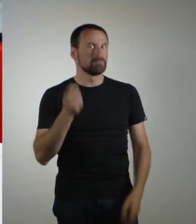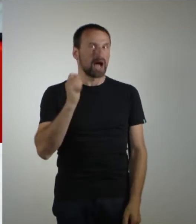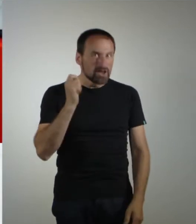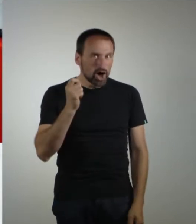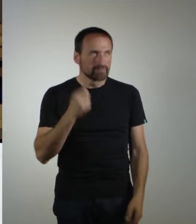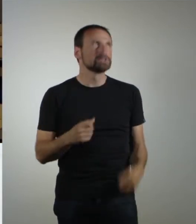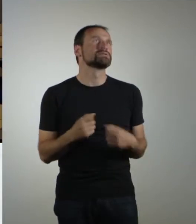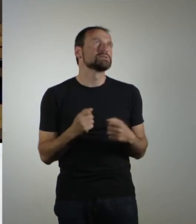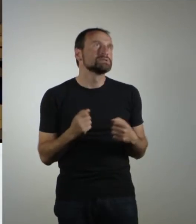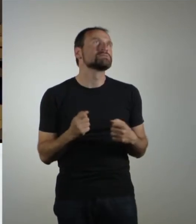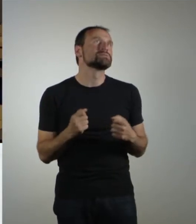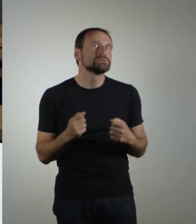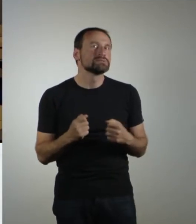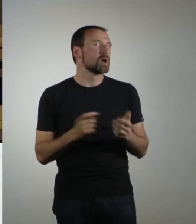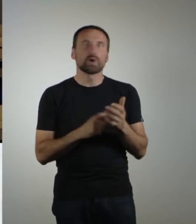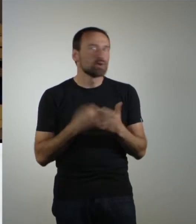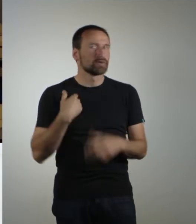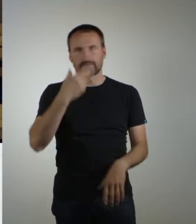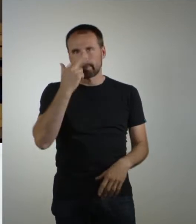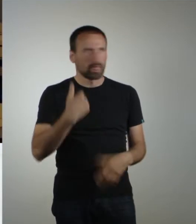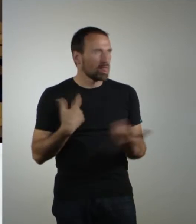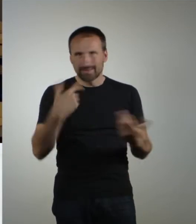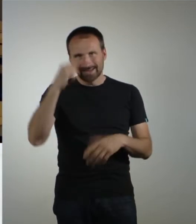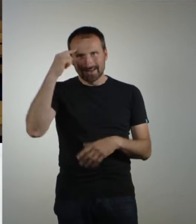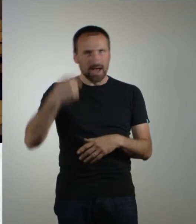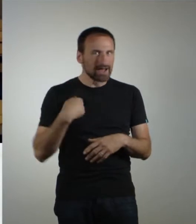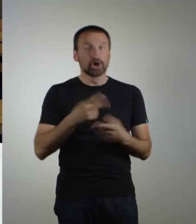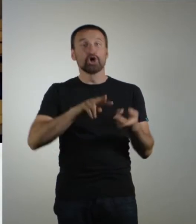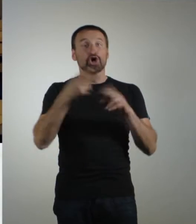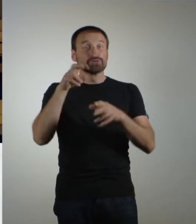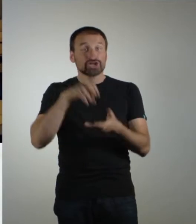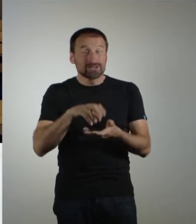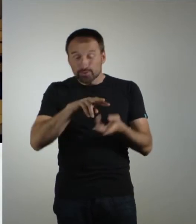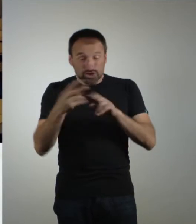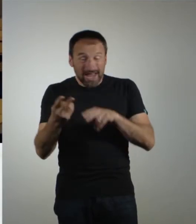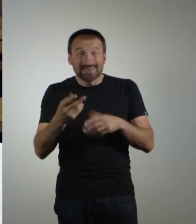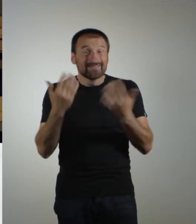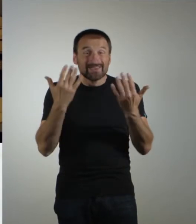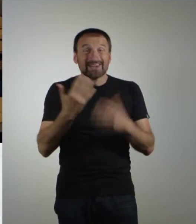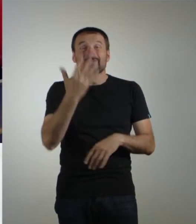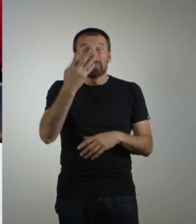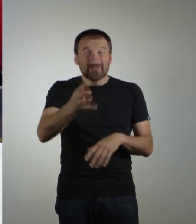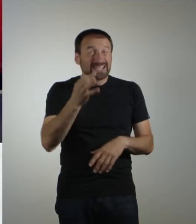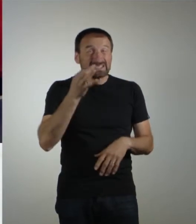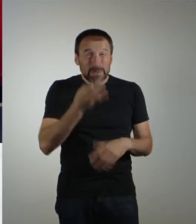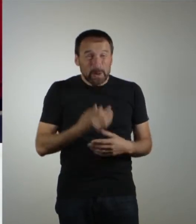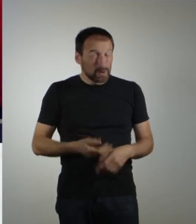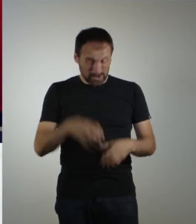Allerwertesten ab, weil wir übersehen haben, dass wir eine Dreiviertelstunde Umsteigezeit am Arsch der Stadt haben.